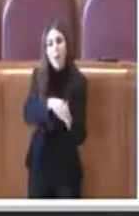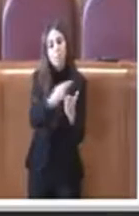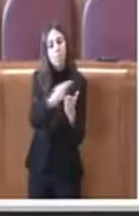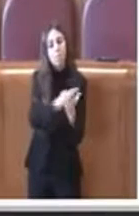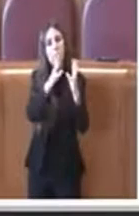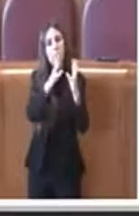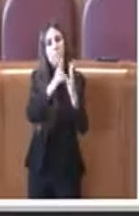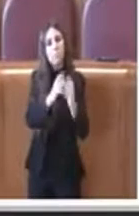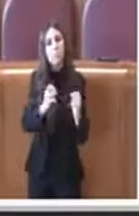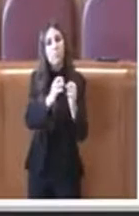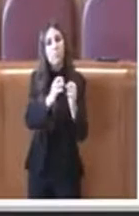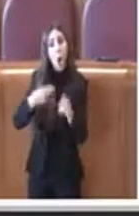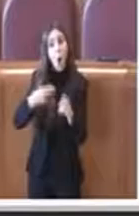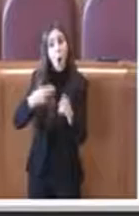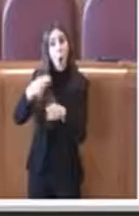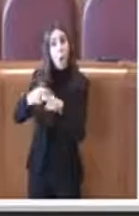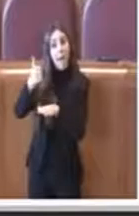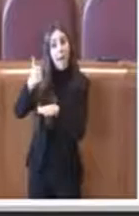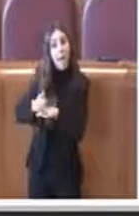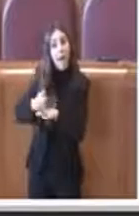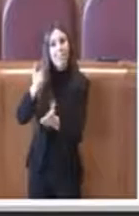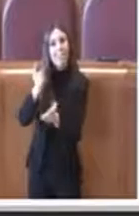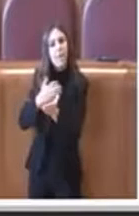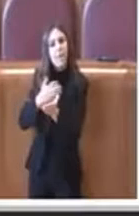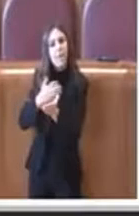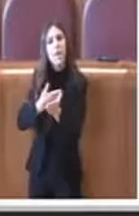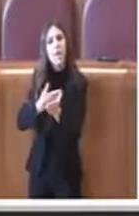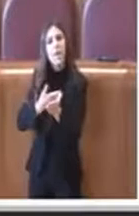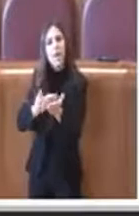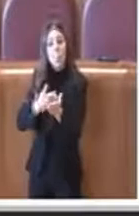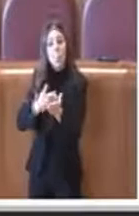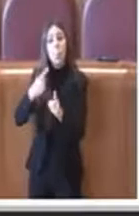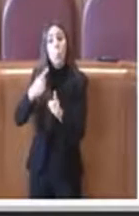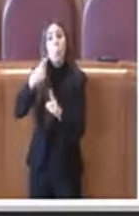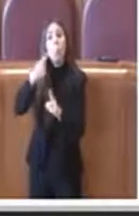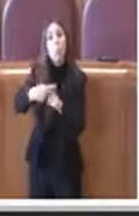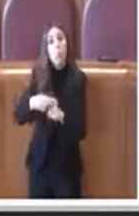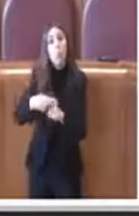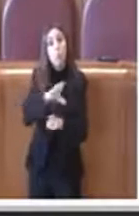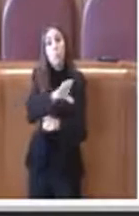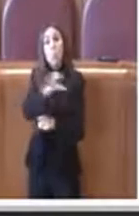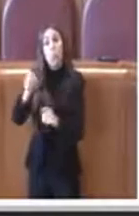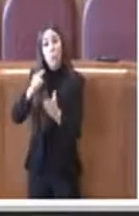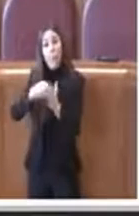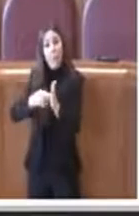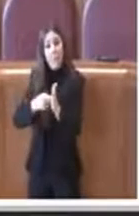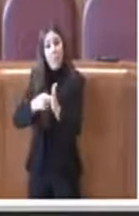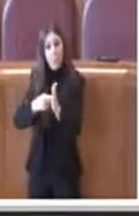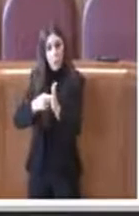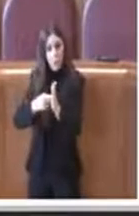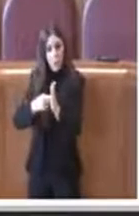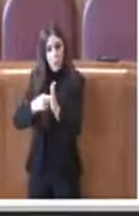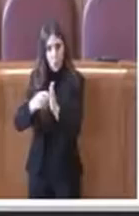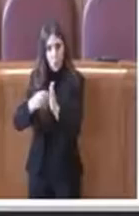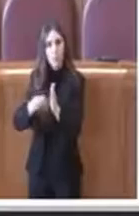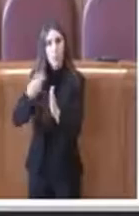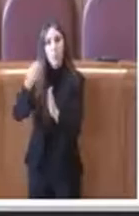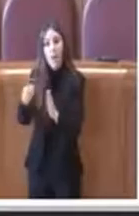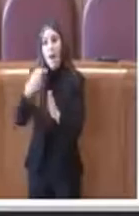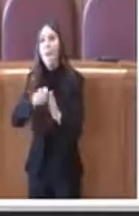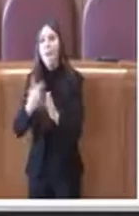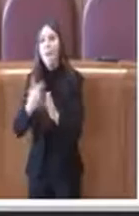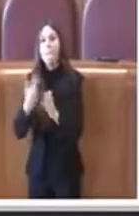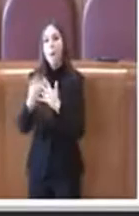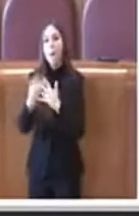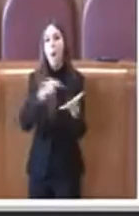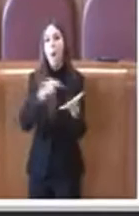industriale Roma capitale dovrebbe collocare altri 500 milioni di euro questo lo rileva come un problema qui